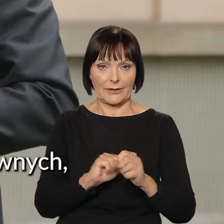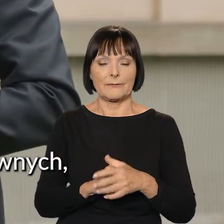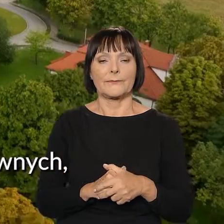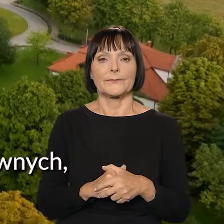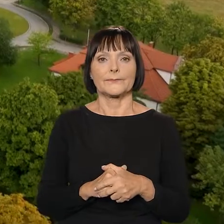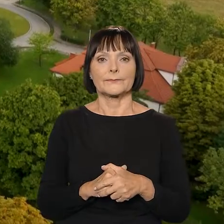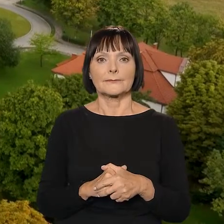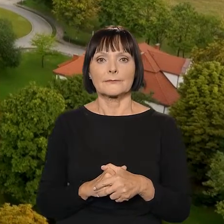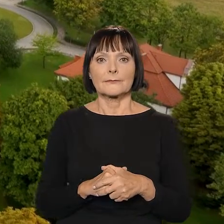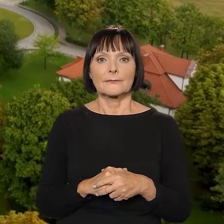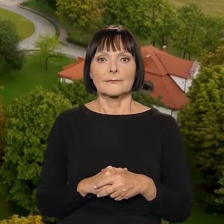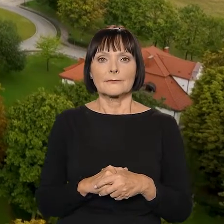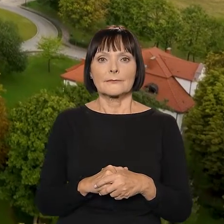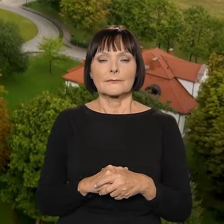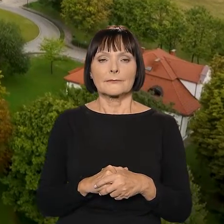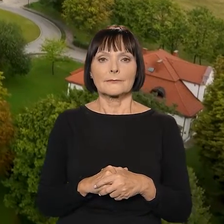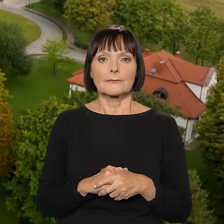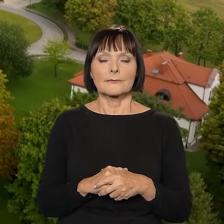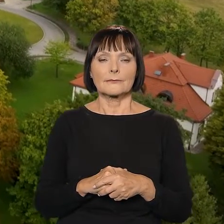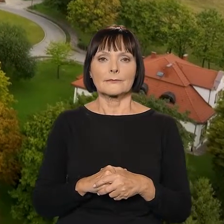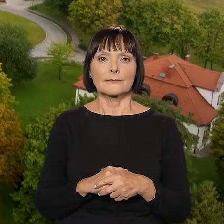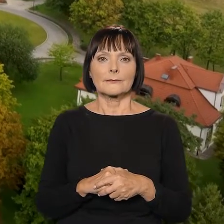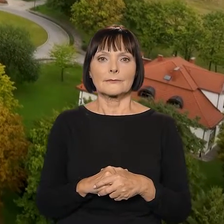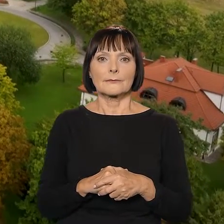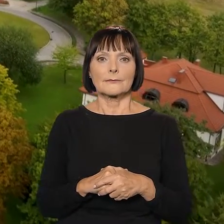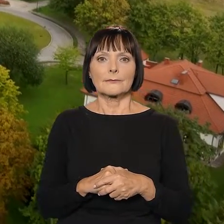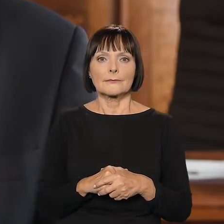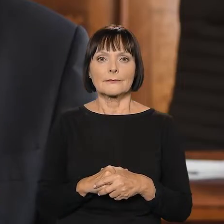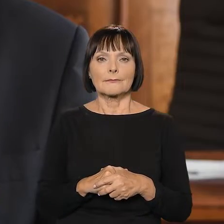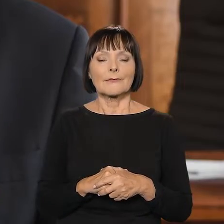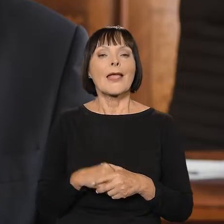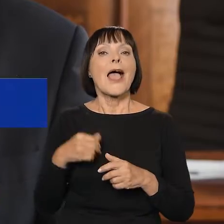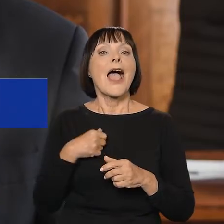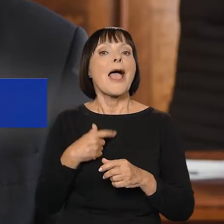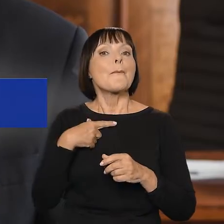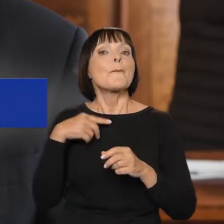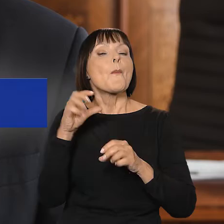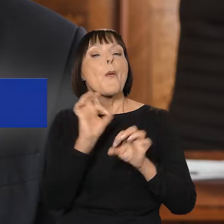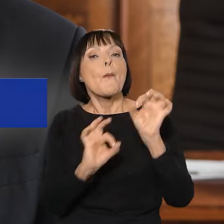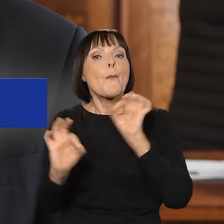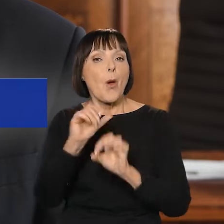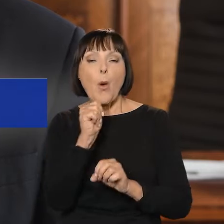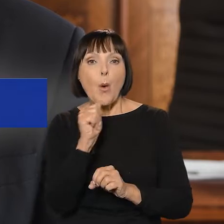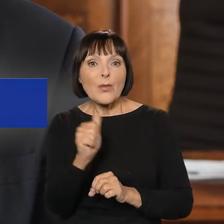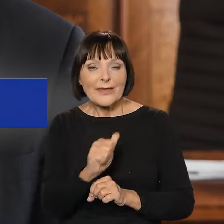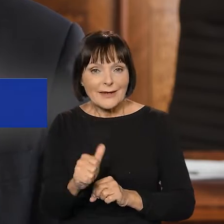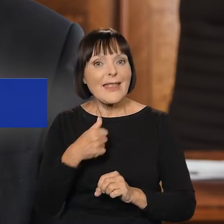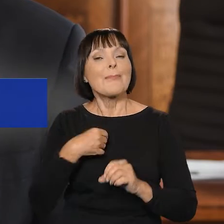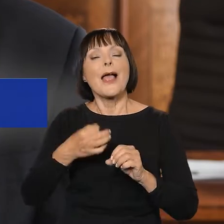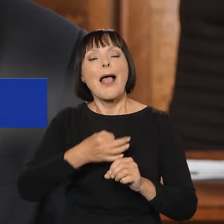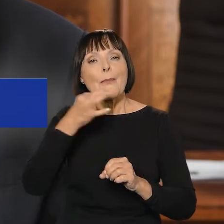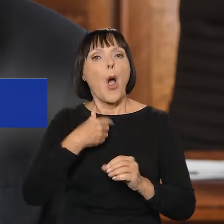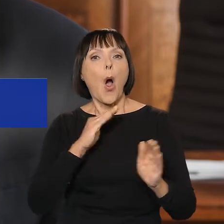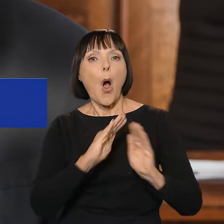architektonicznych. Mówi Witold Kozłowski, Marszałek Województwa Małopolskiego. Unijne inwestycje niewątpliwie zwiększą